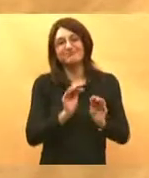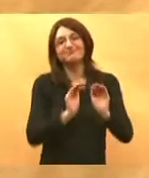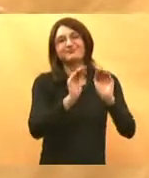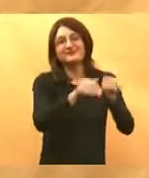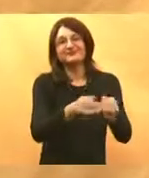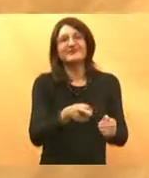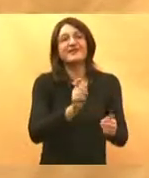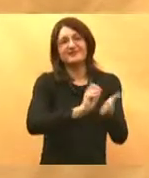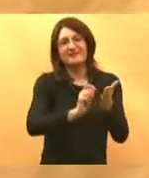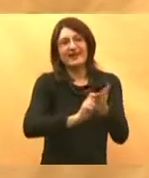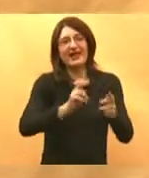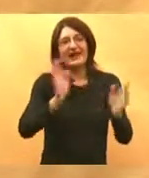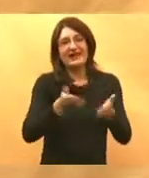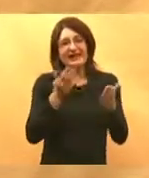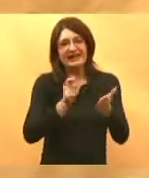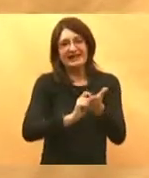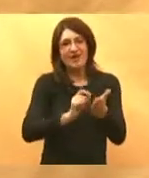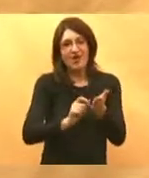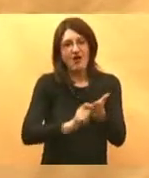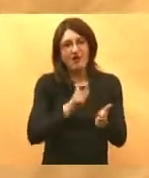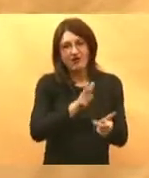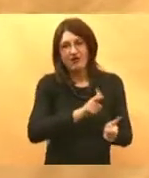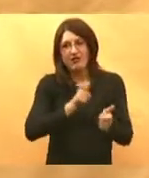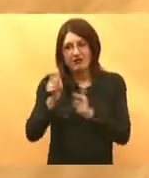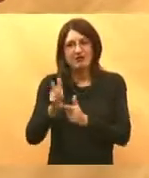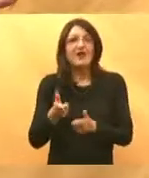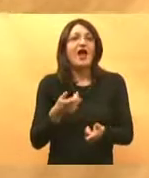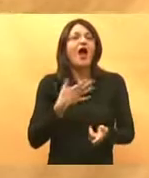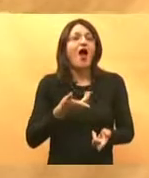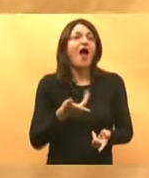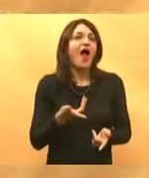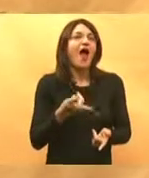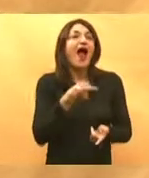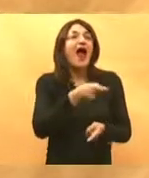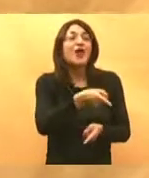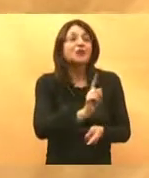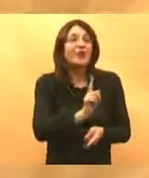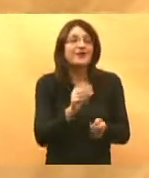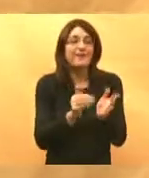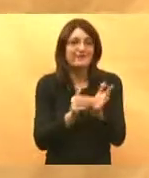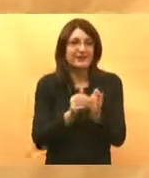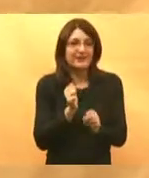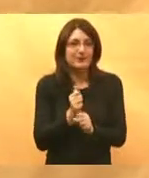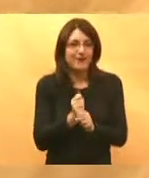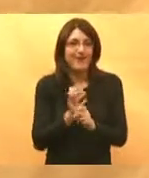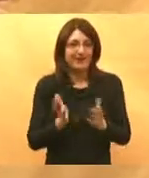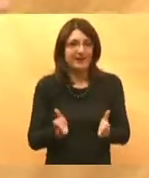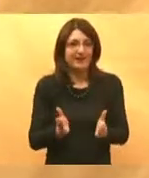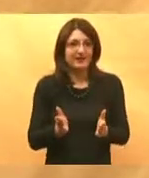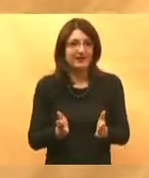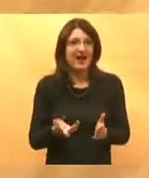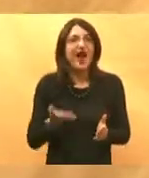pacijenta jer na tom terenu ne živi puno ljudi ako ode još ta obitelj od njega on neće imati od čega sebi plaću isplatiti i on će jednostavno